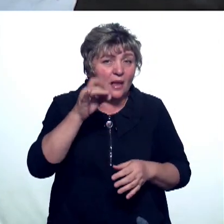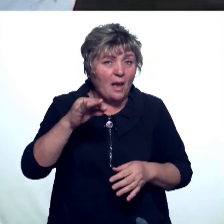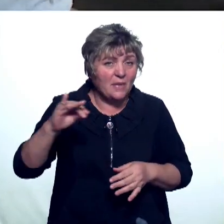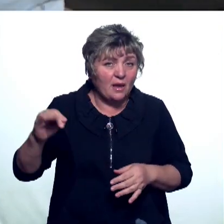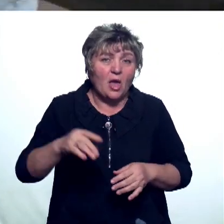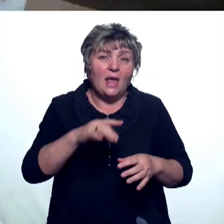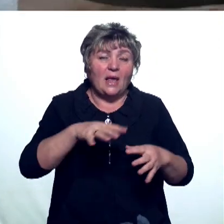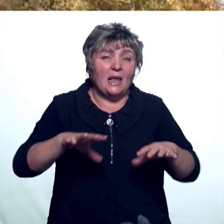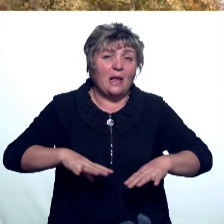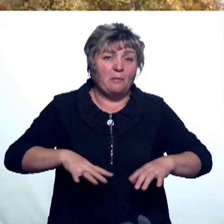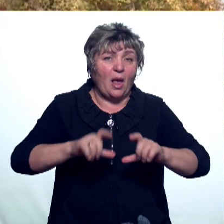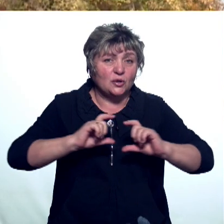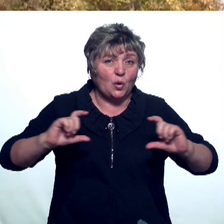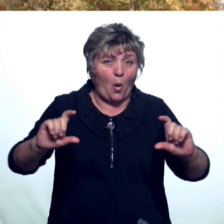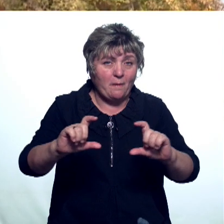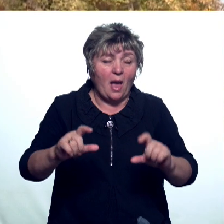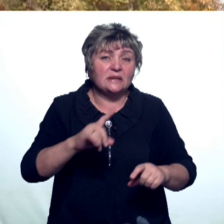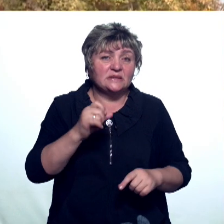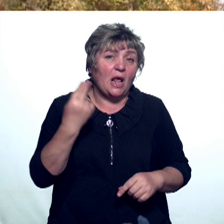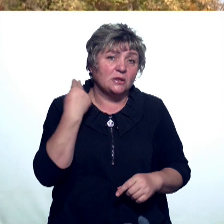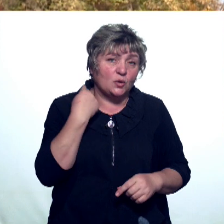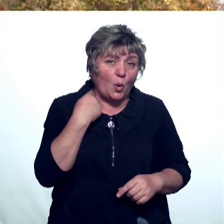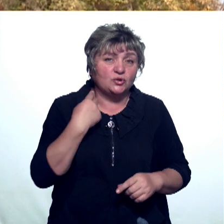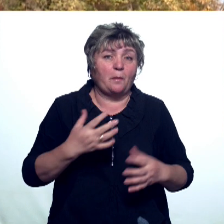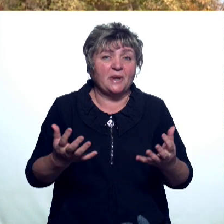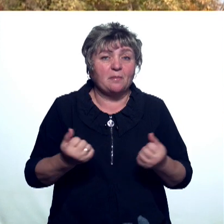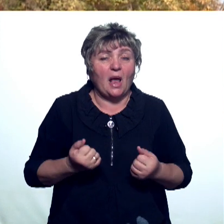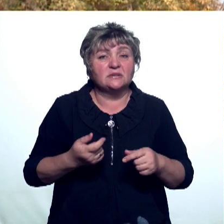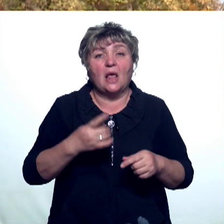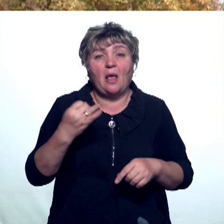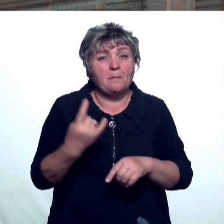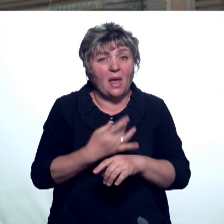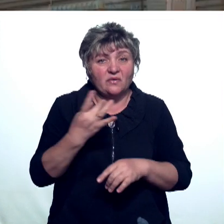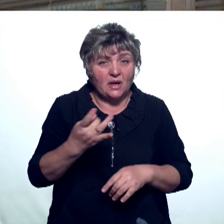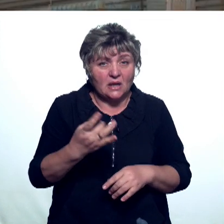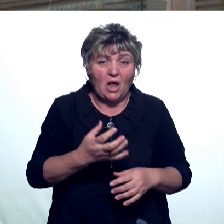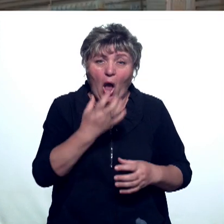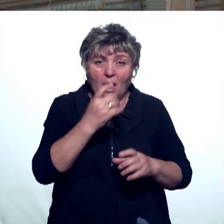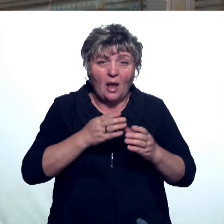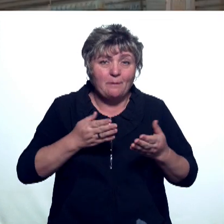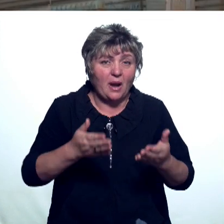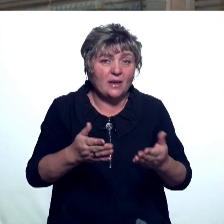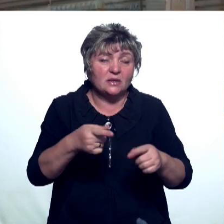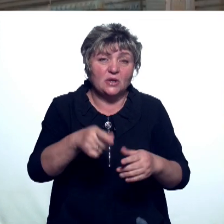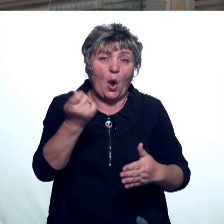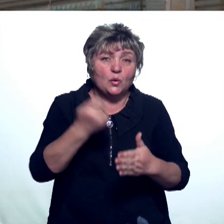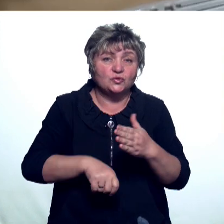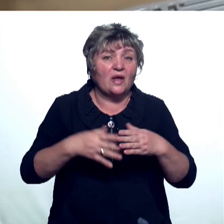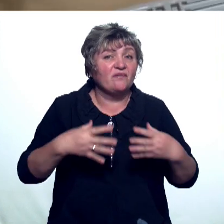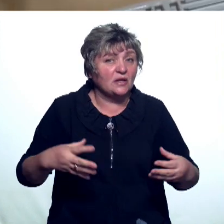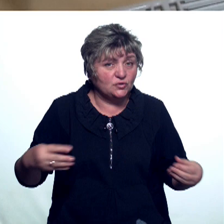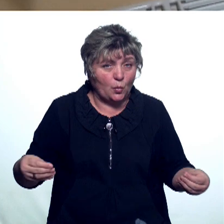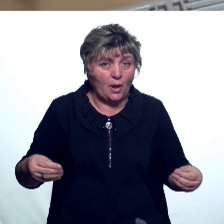корпусе ипподрома. Такие санкции за задолженность применяются уже не в первый раз. Отопление энергетики отключали здесь весной.